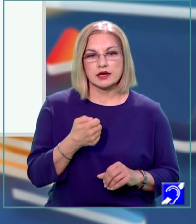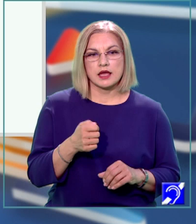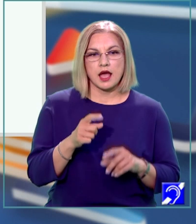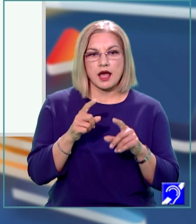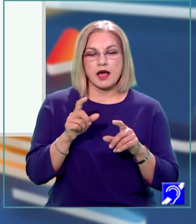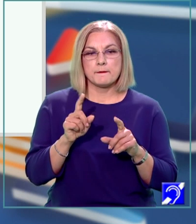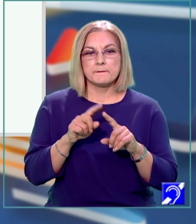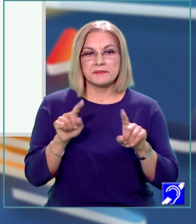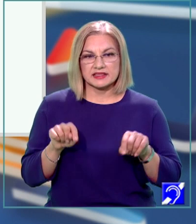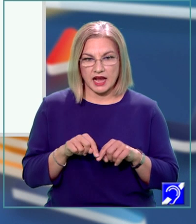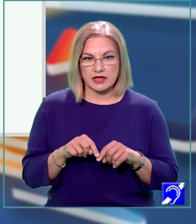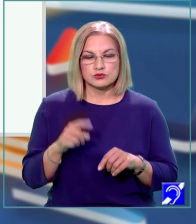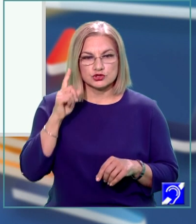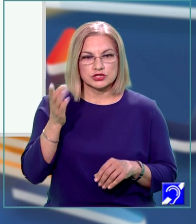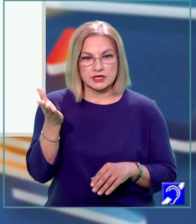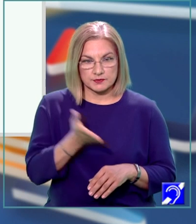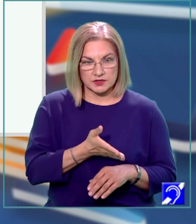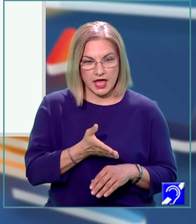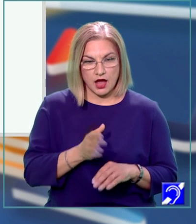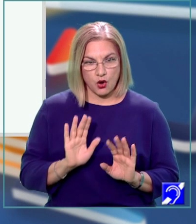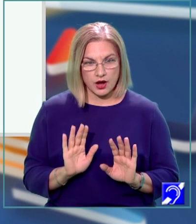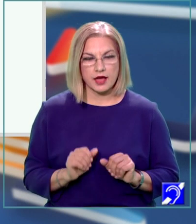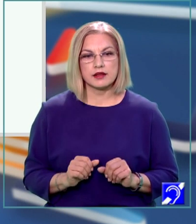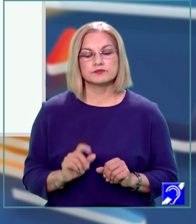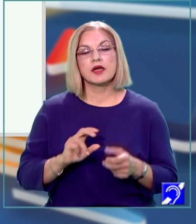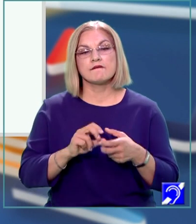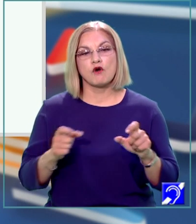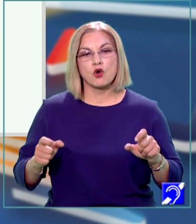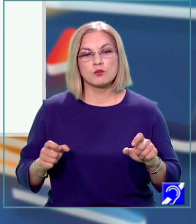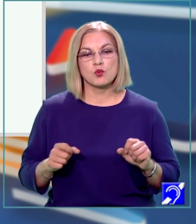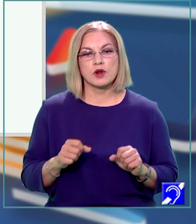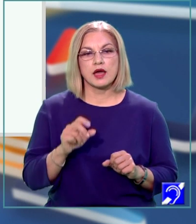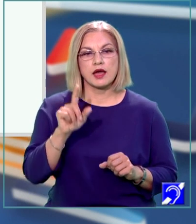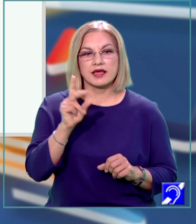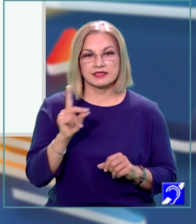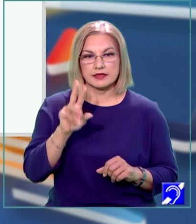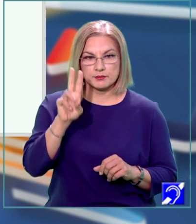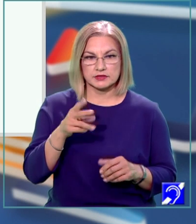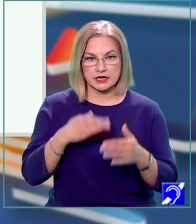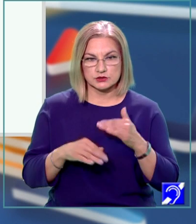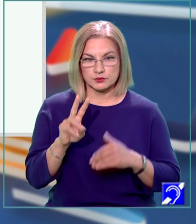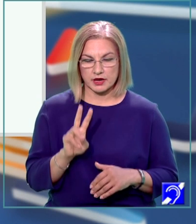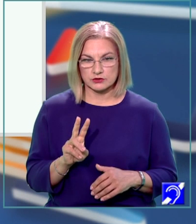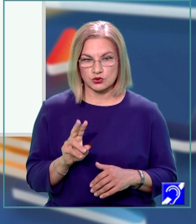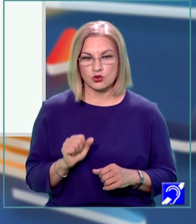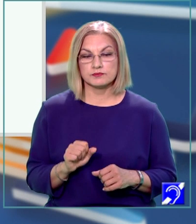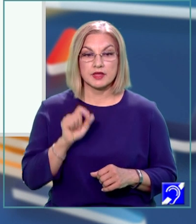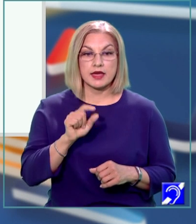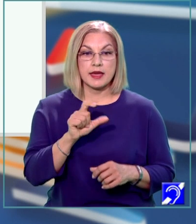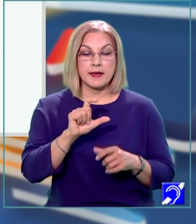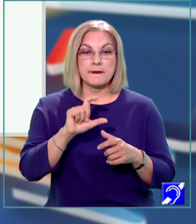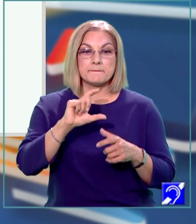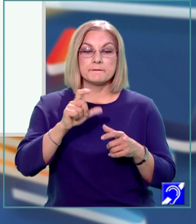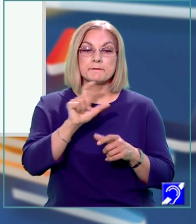știind diagonala sa prin formula diagonală la pătrat supra 2, întrucât pătratul este un